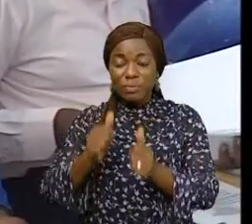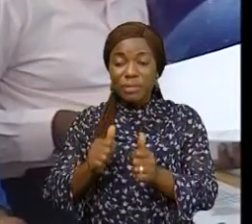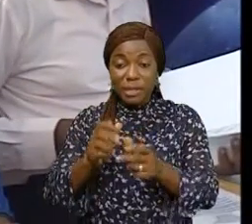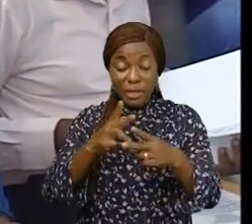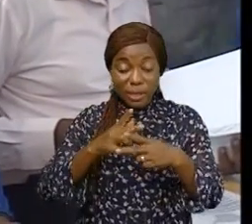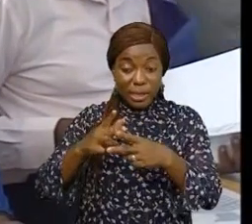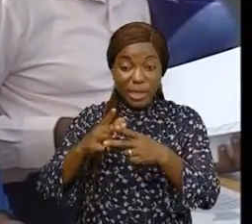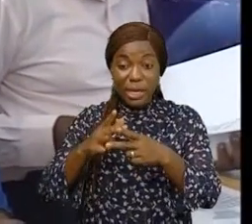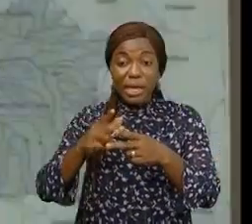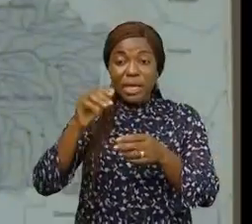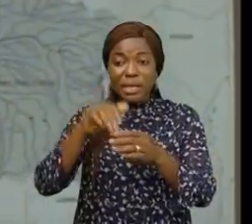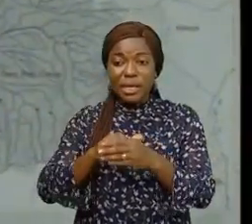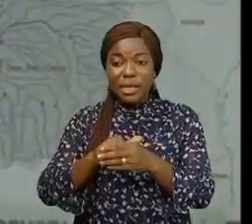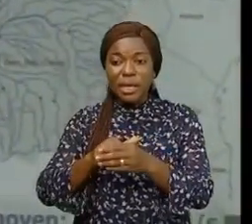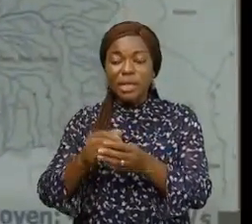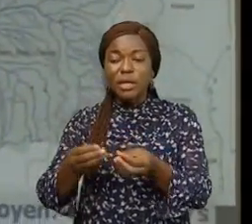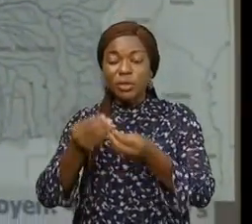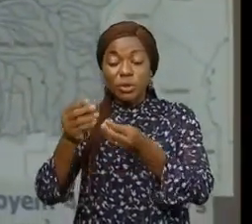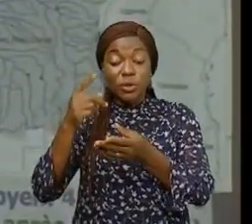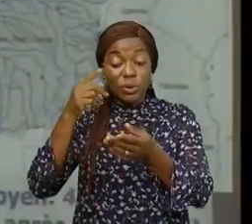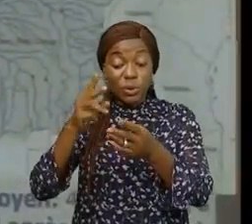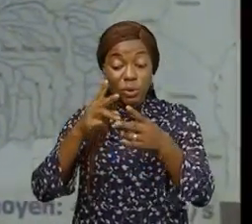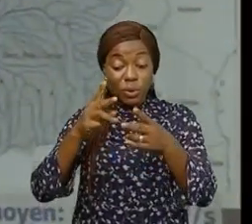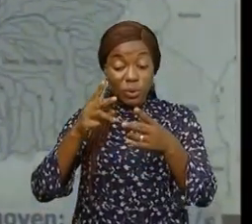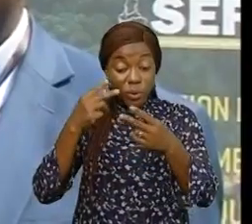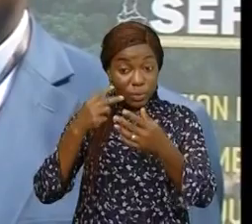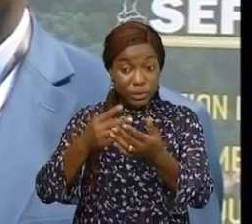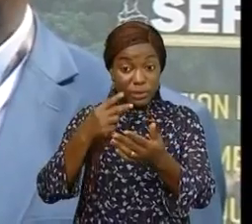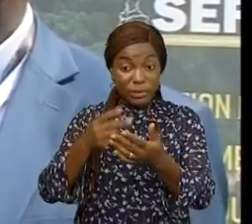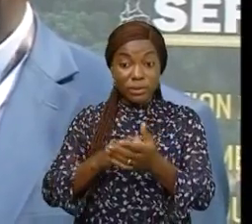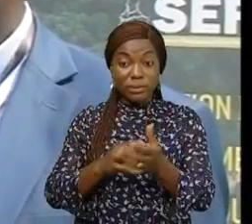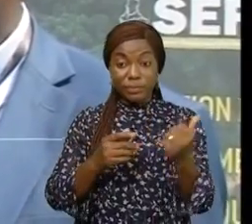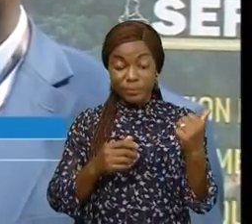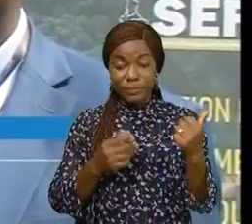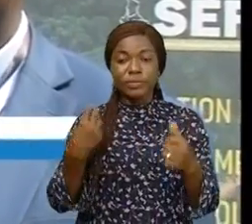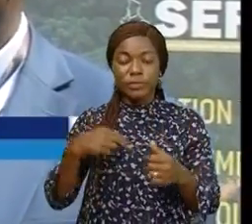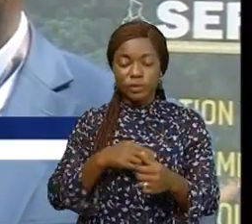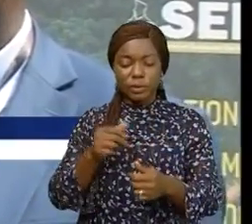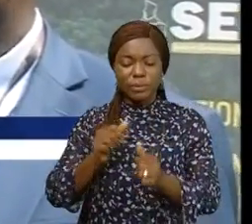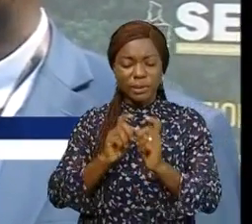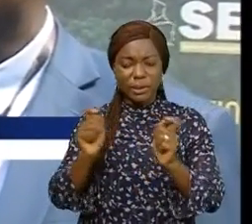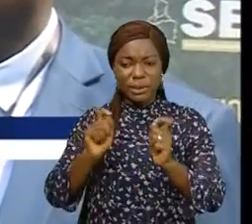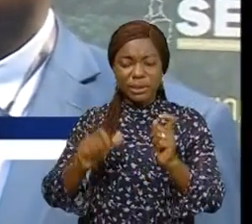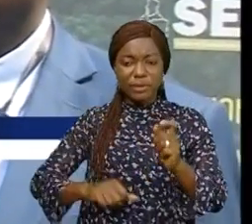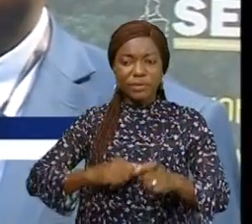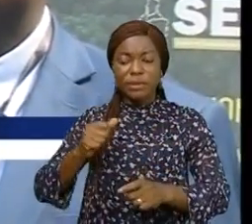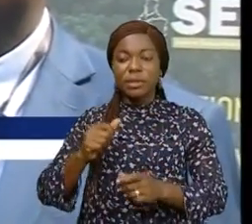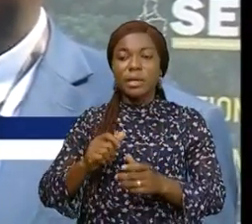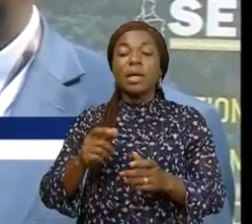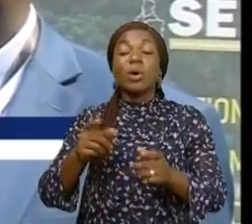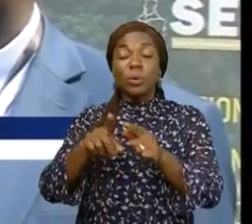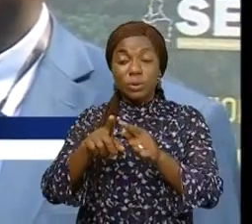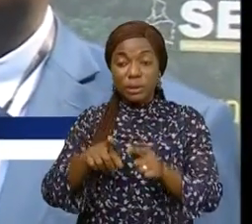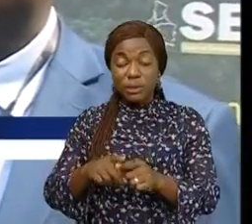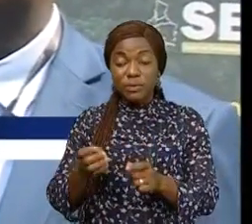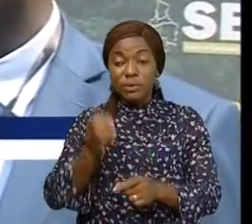naturelles à travers les données d'observation de la Terre. Nous sommes déjà très très fiers des résultats obtenus. Je vous donnerai un